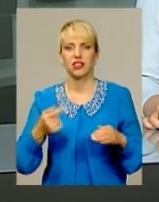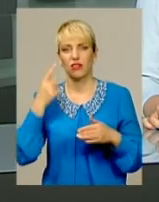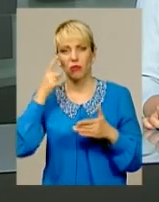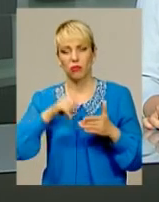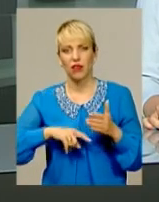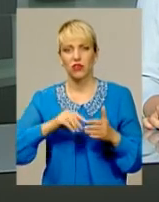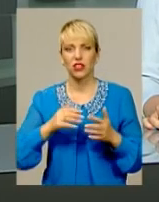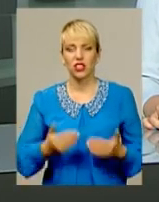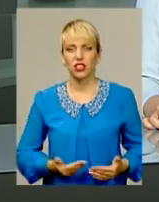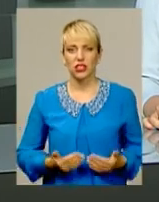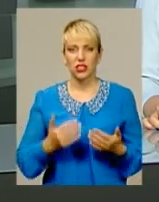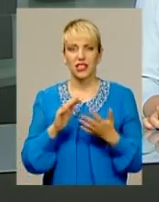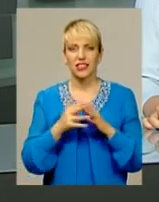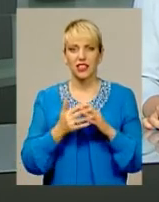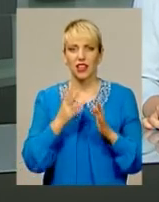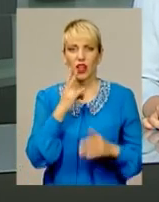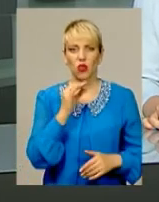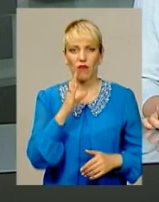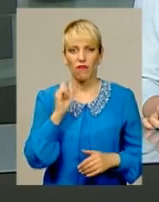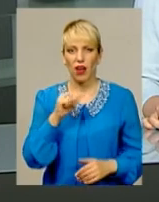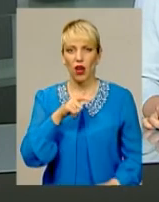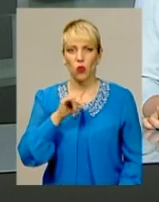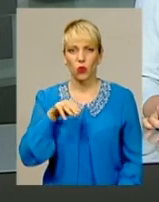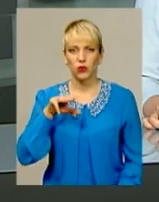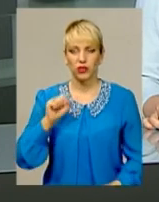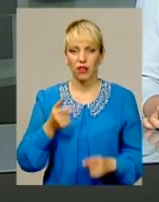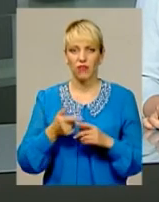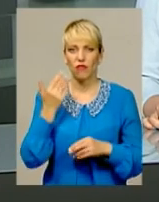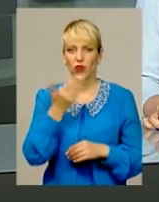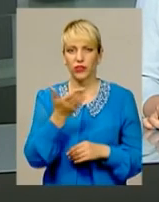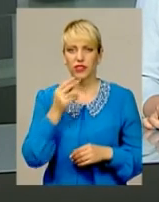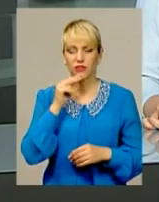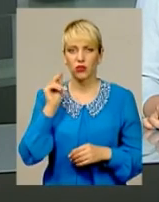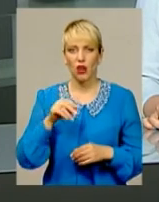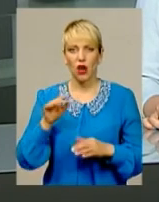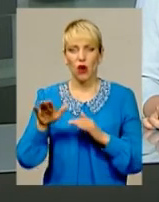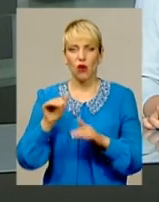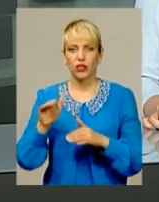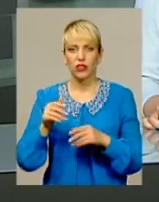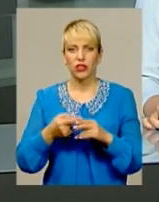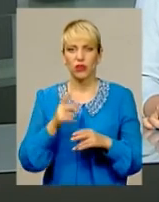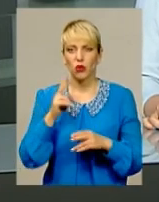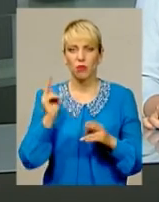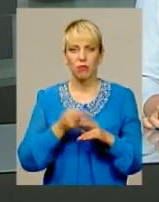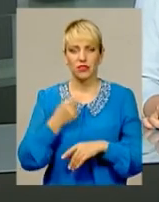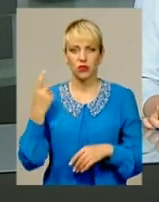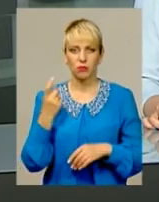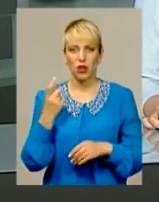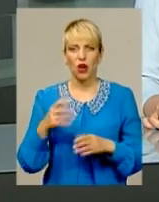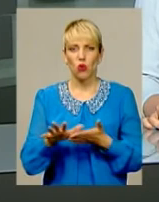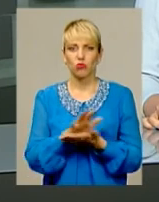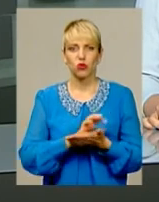села Новагута Чемеровецького району. Вони звинувачують орендарів у безгосподарності, псуванні ґрунтів та навіть